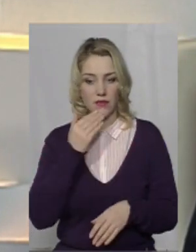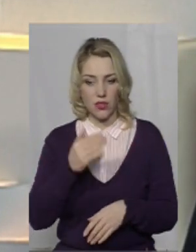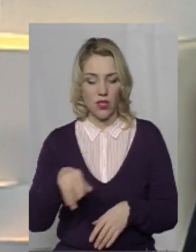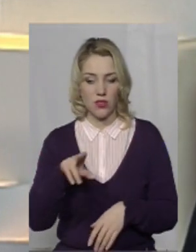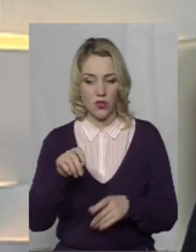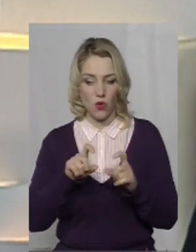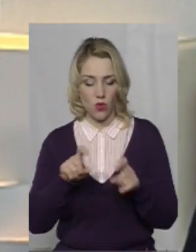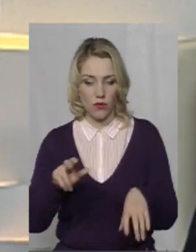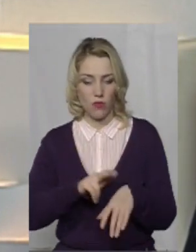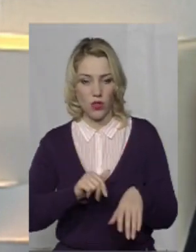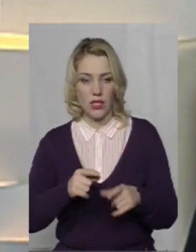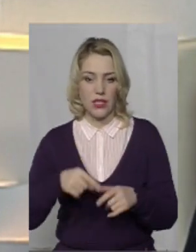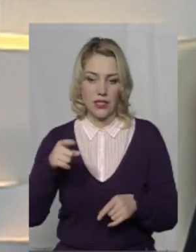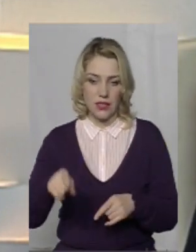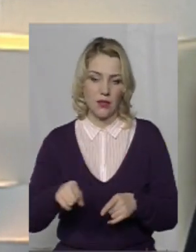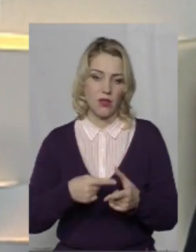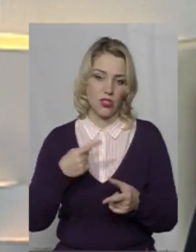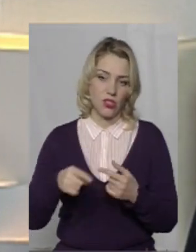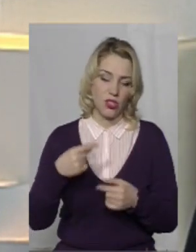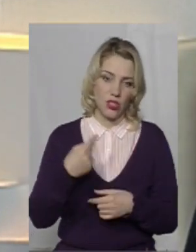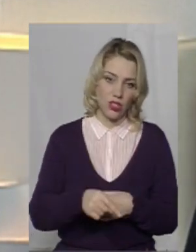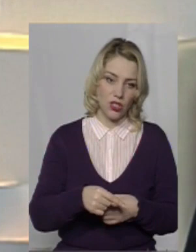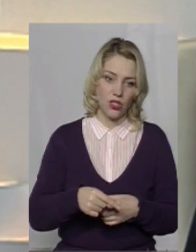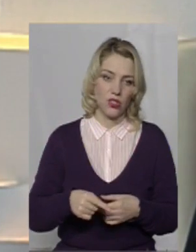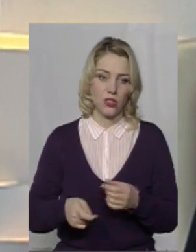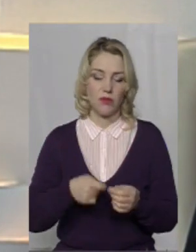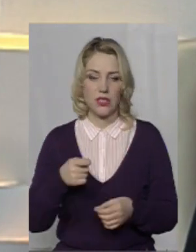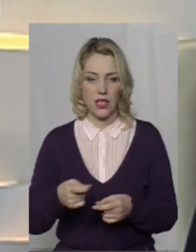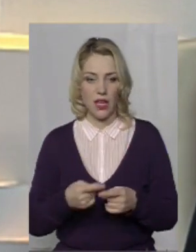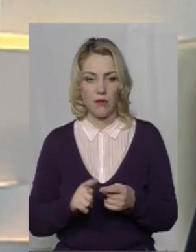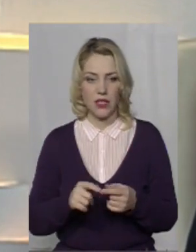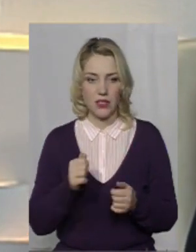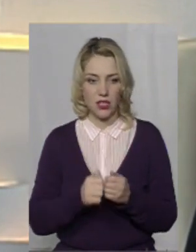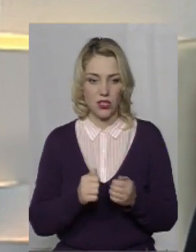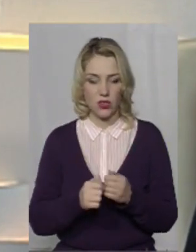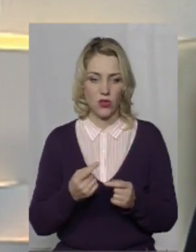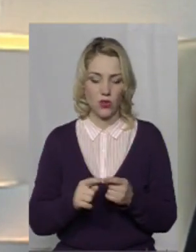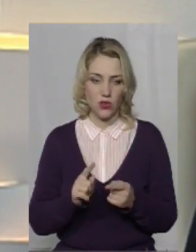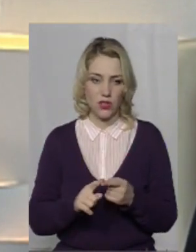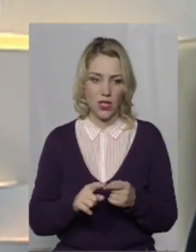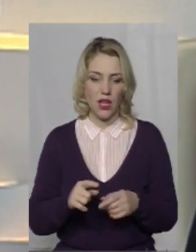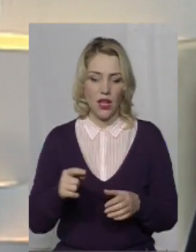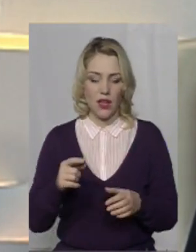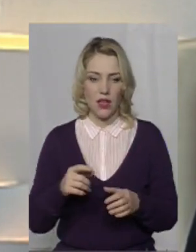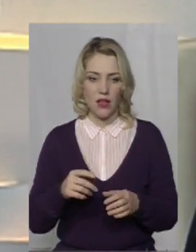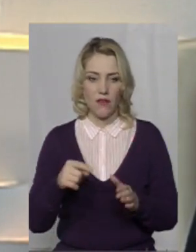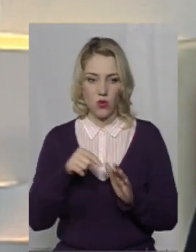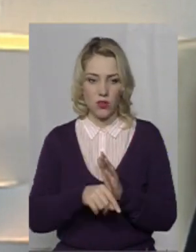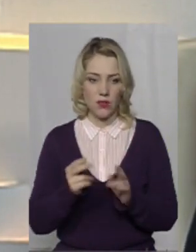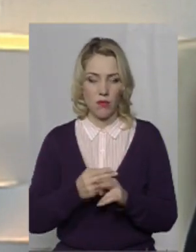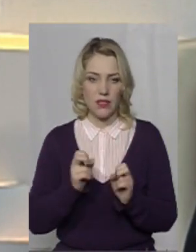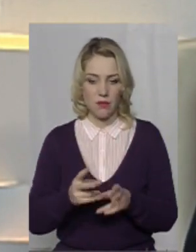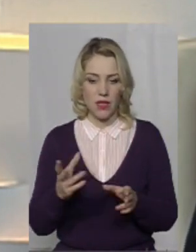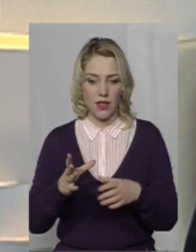до органів поліції з тими чи іншими заявами, зачасту це управління внутрішньої безпеки, з якими ми також тісно